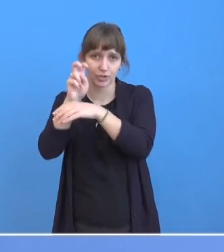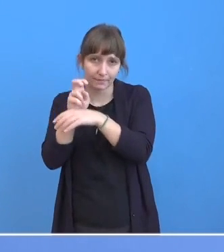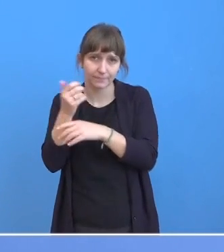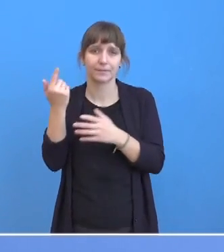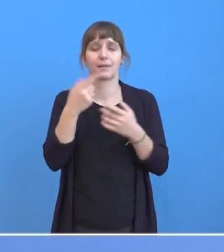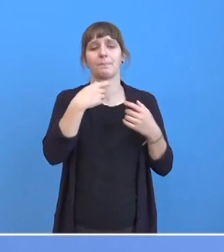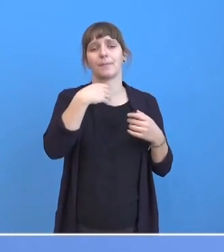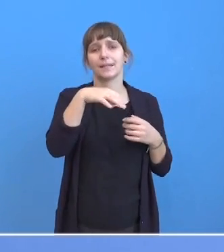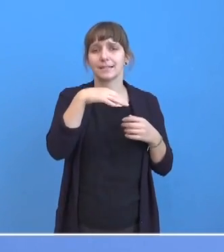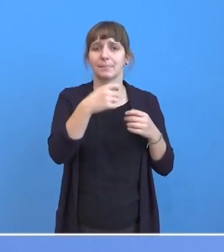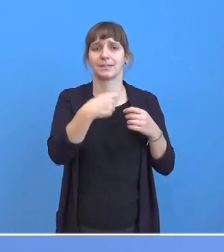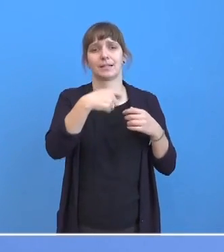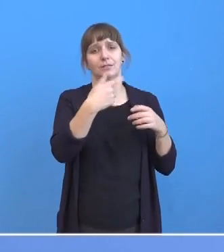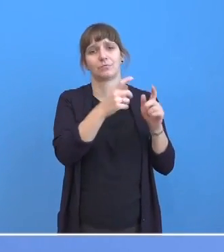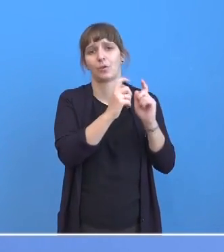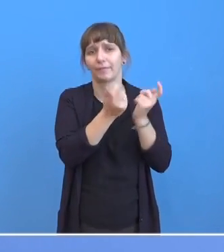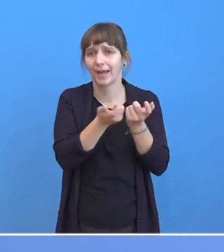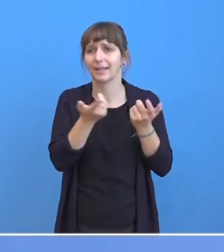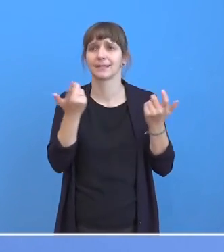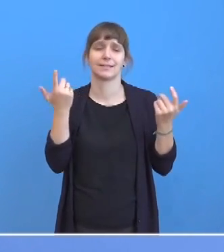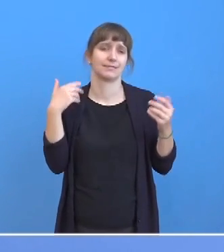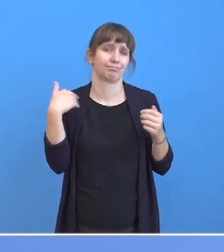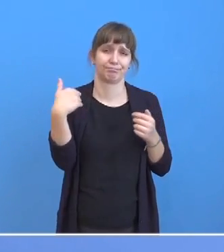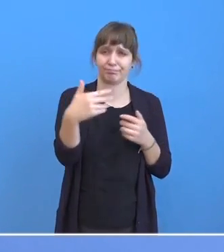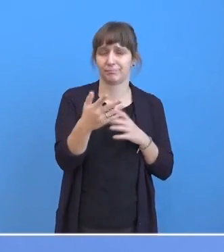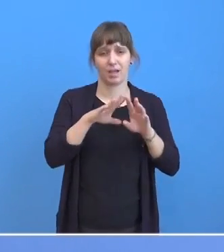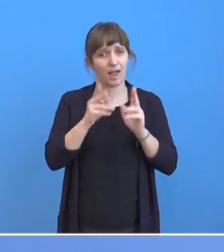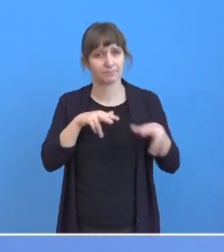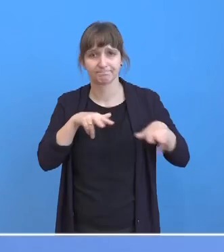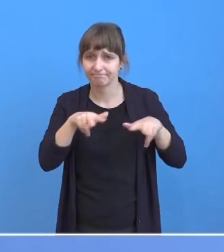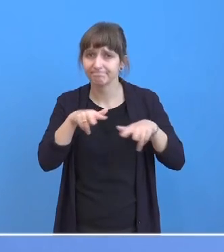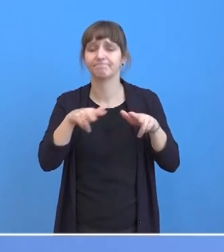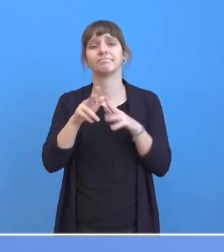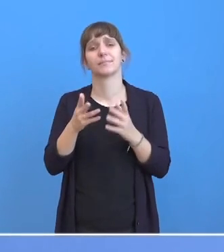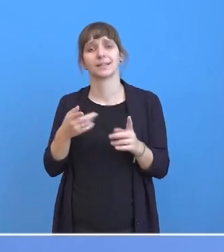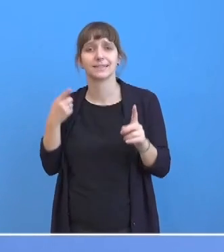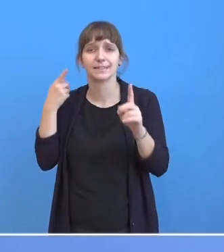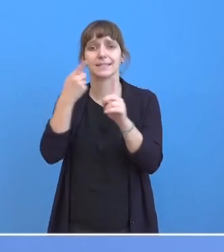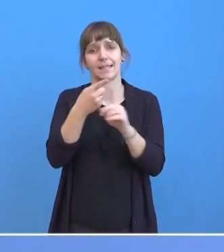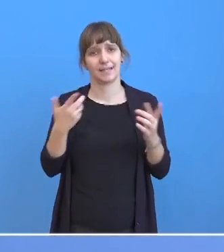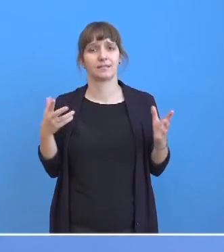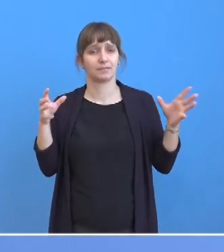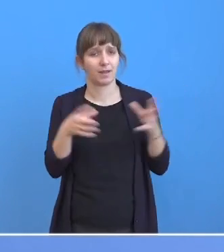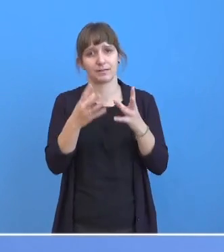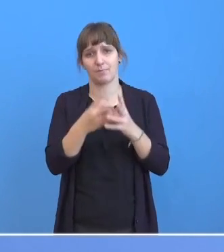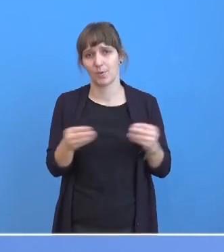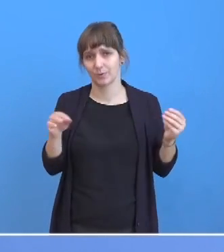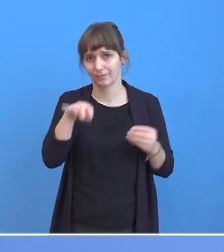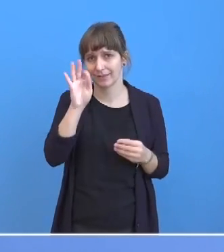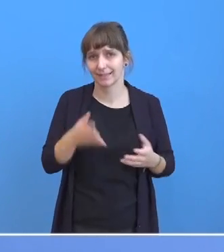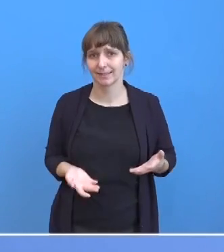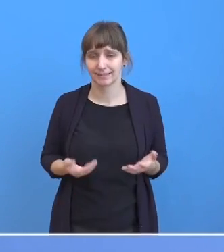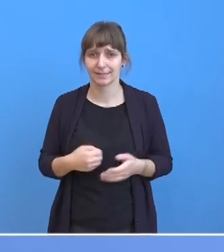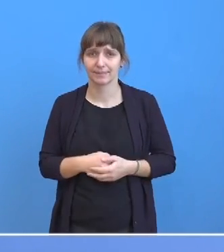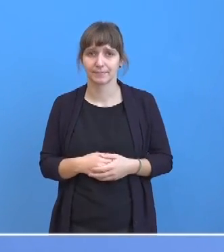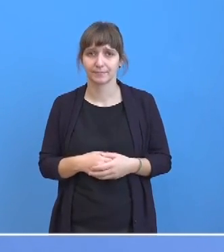die Ministerpräsidentenkonferenzen finden ja statt, um eben gemeinsam zu Lösungen zu kommen. Und ich würde